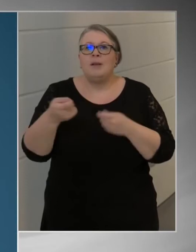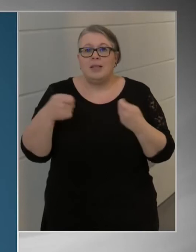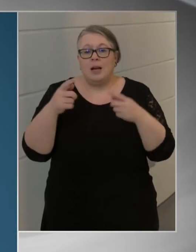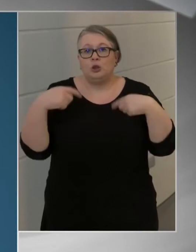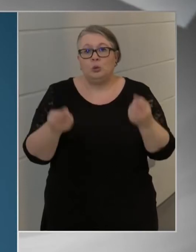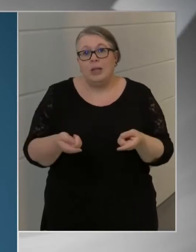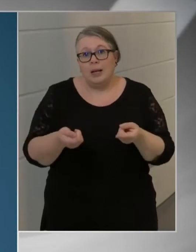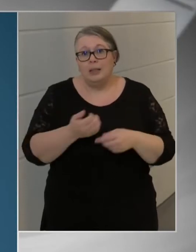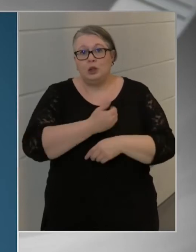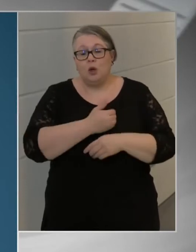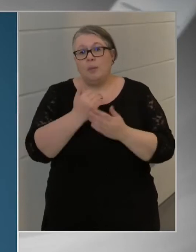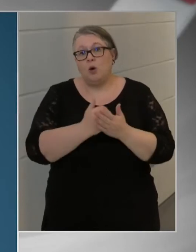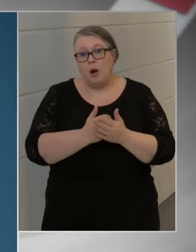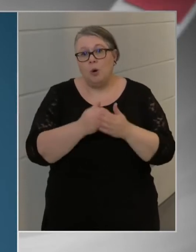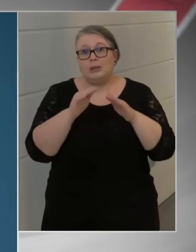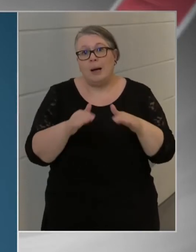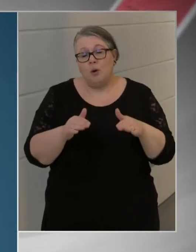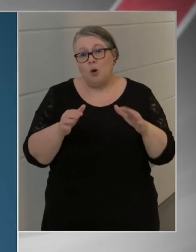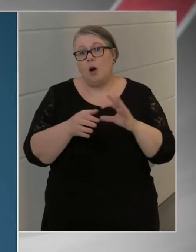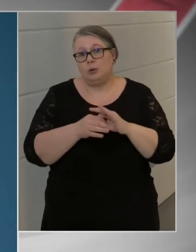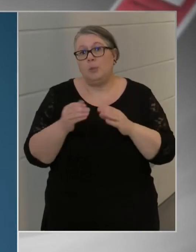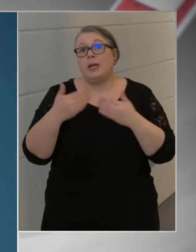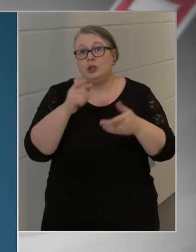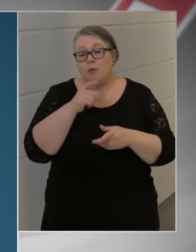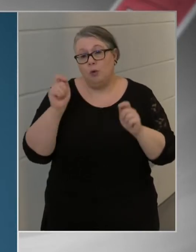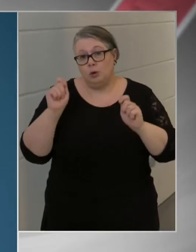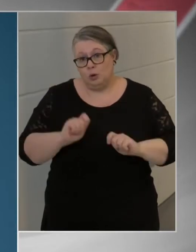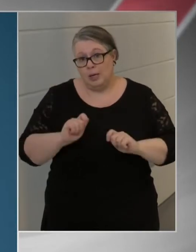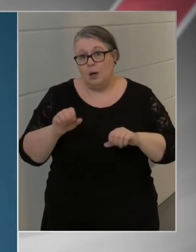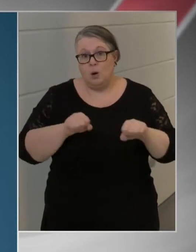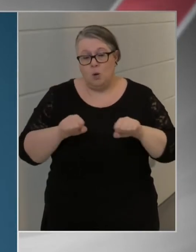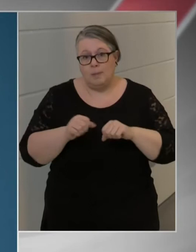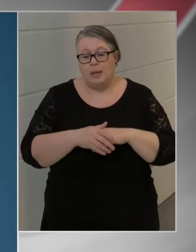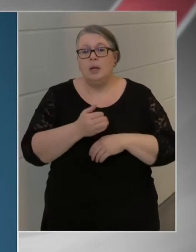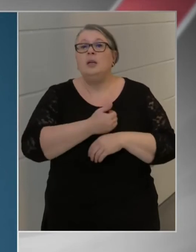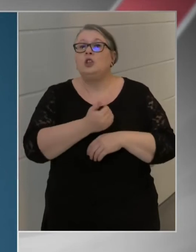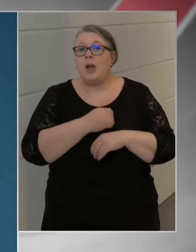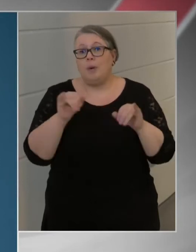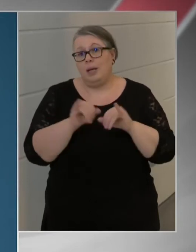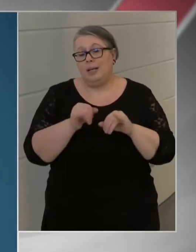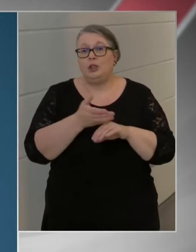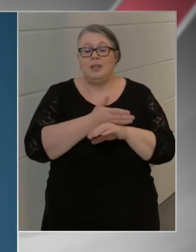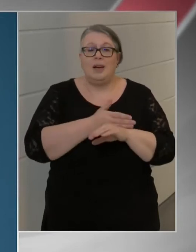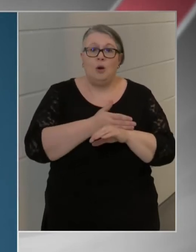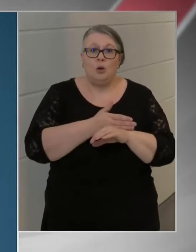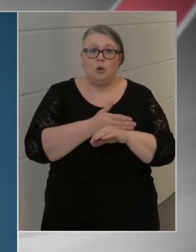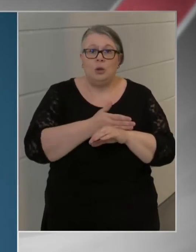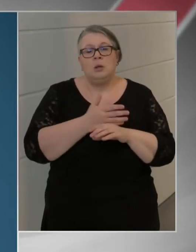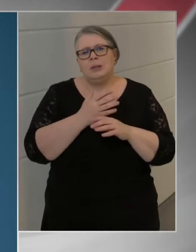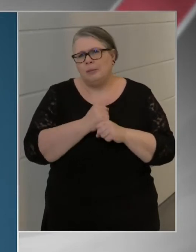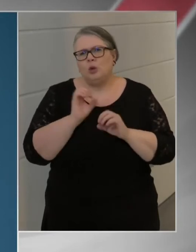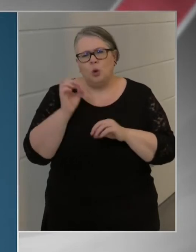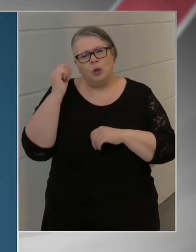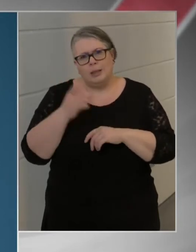utáni iskolai programok nyári táborok kapcsán később hoz még döntéseket a kormány. Az iskolákban az érettségi előtt, ezt nem tartottuk jó